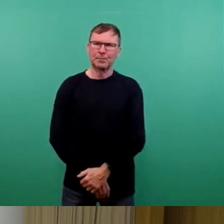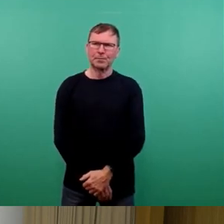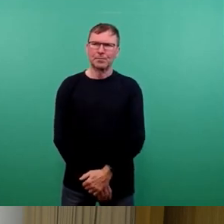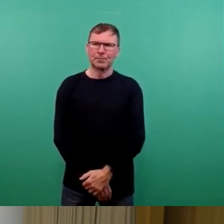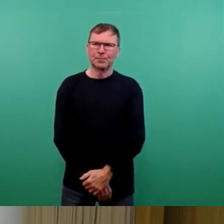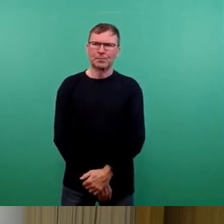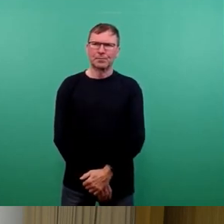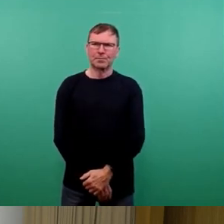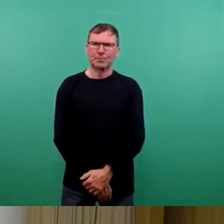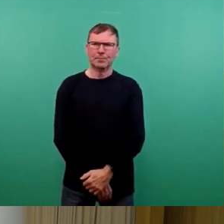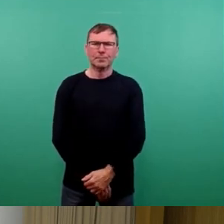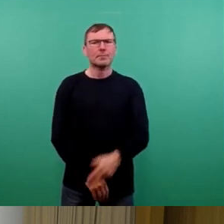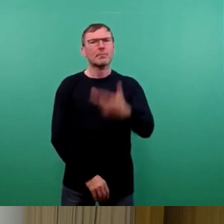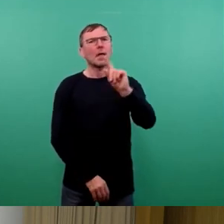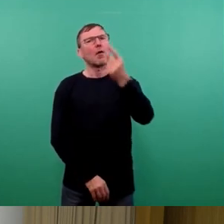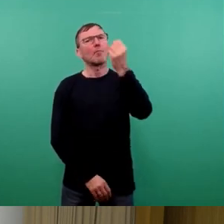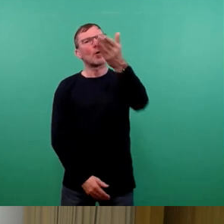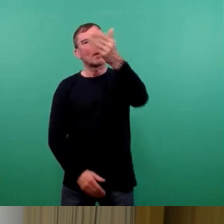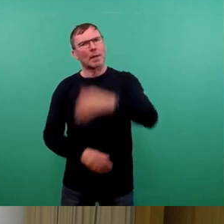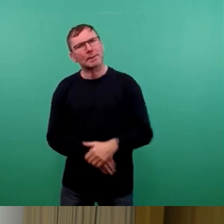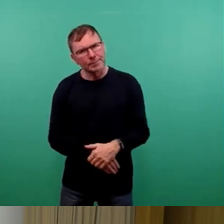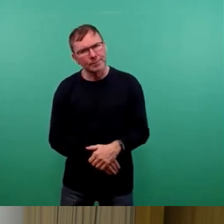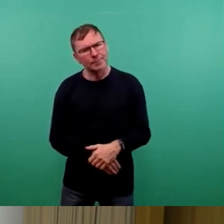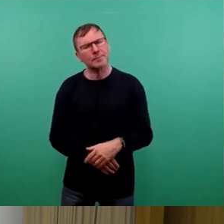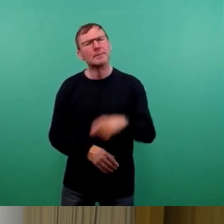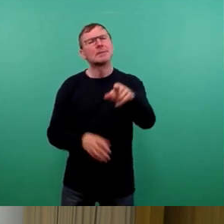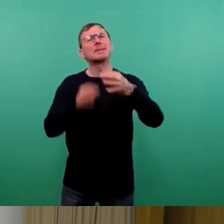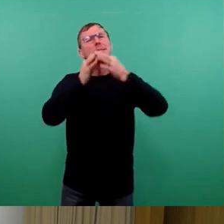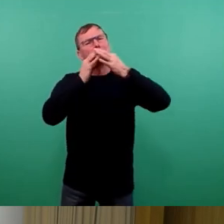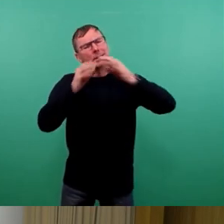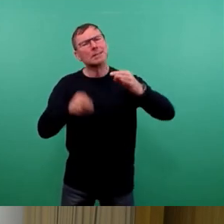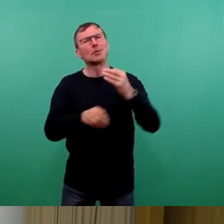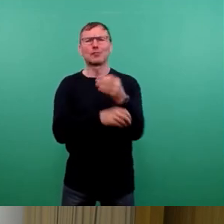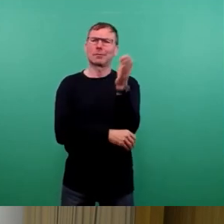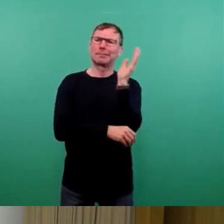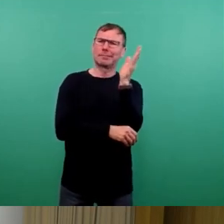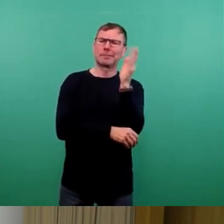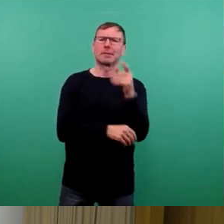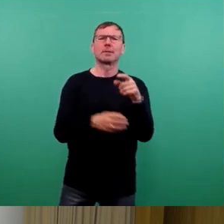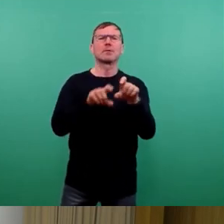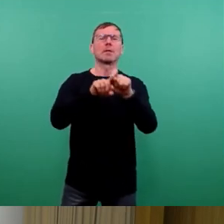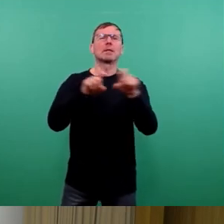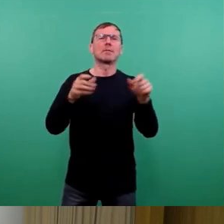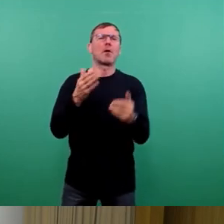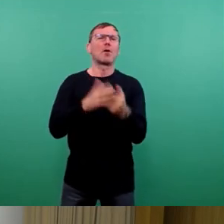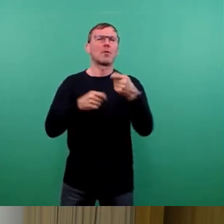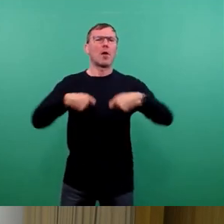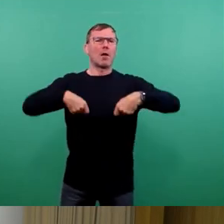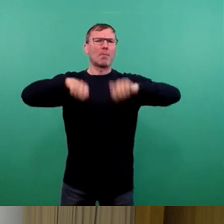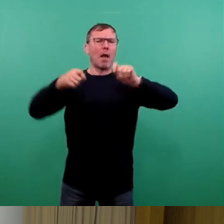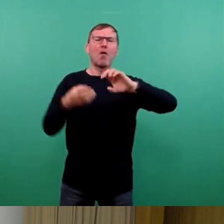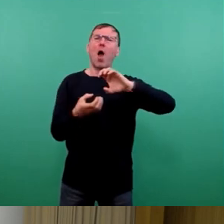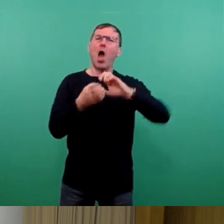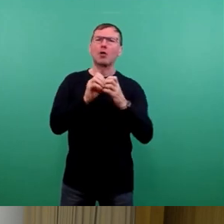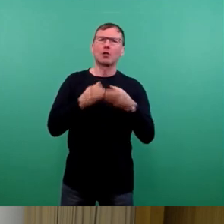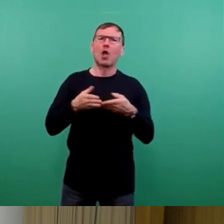Herr Oberbürgermeister, Sie haben ja bereits sehr ausführlich ausgeführt zum Neubau des Klotscher-Schwimmbades